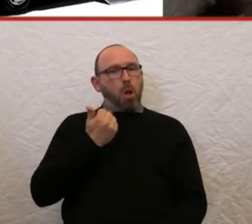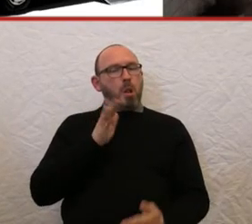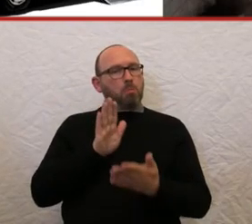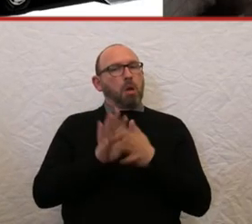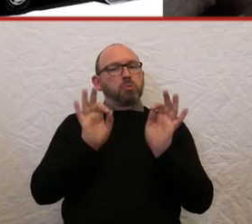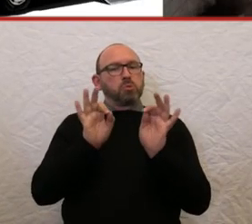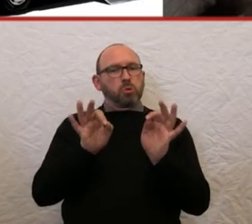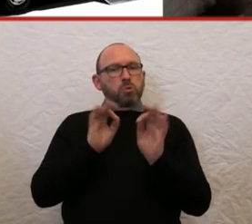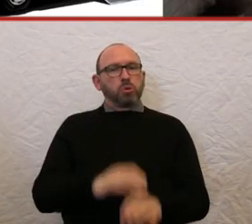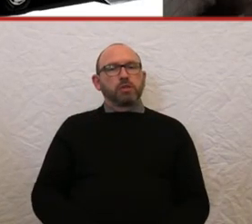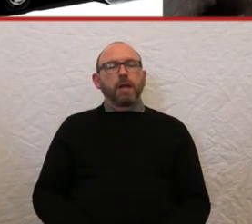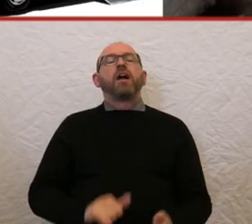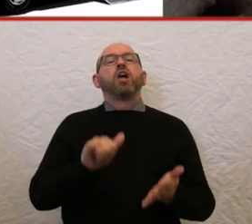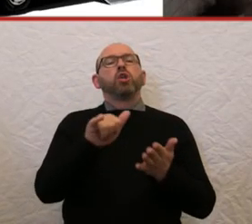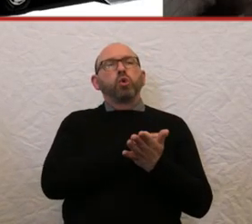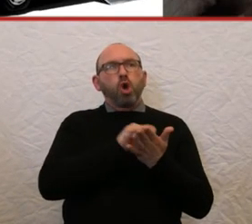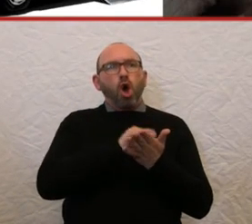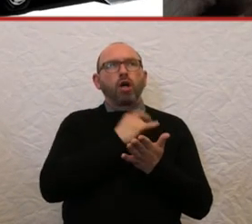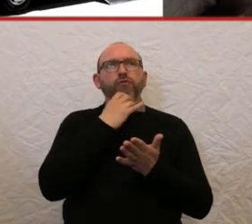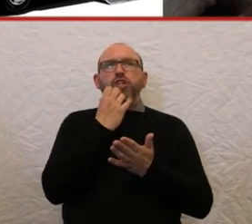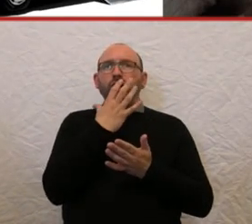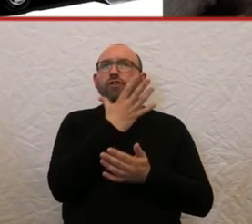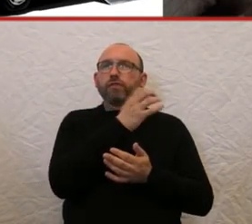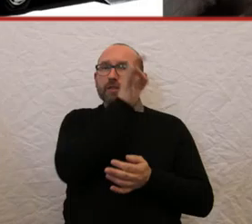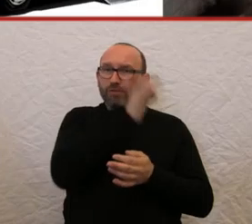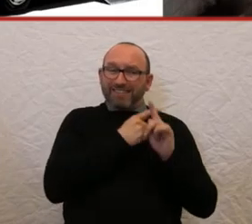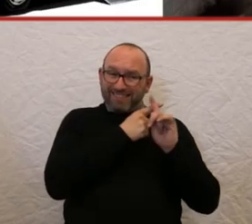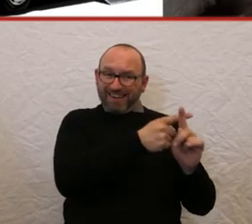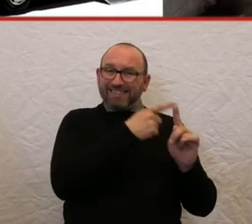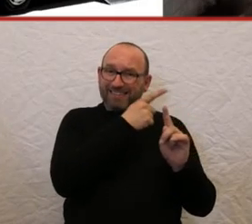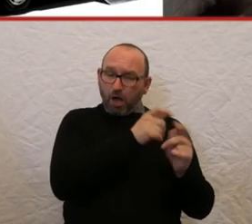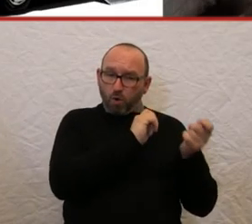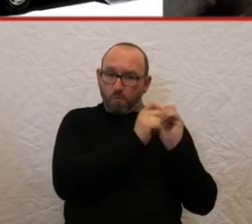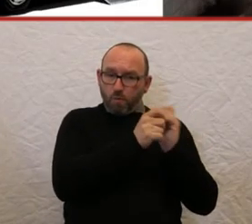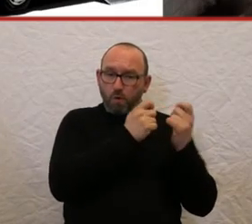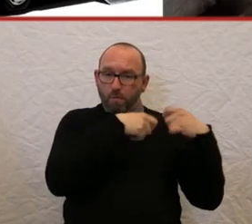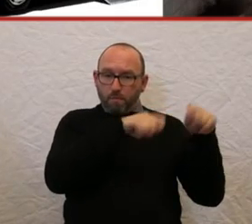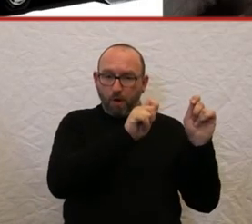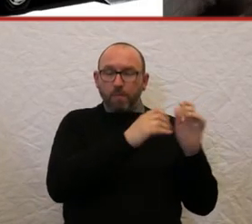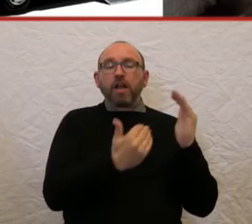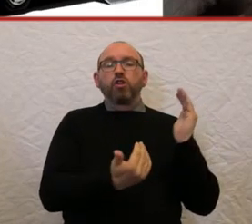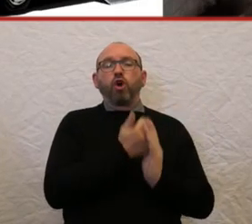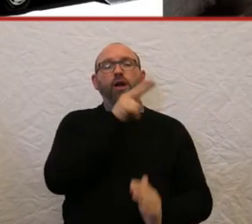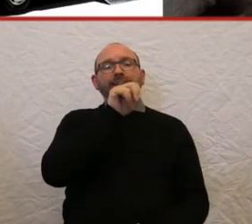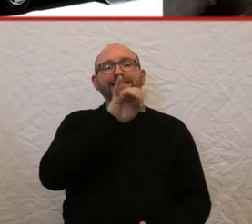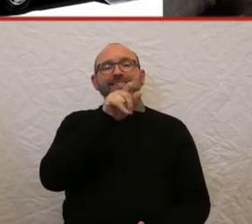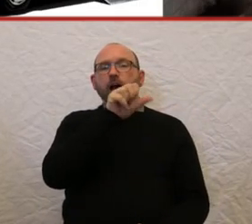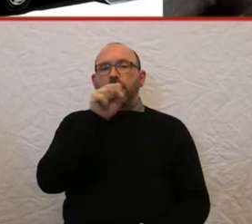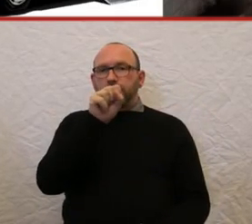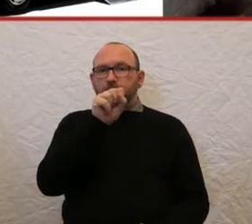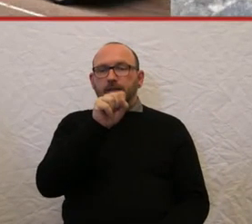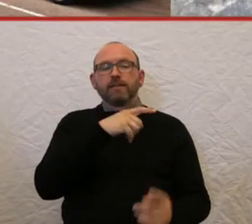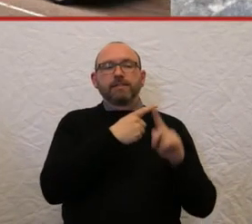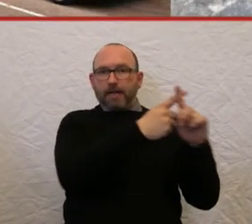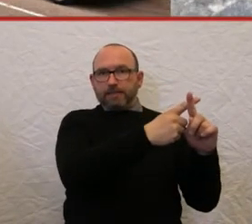New York will jetzt auch 50% seiner Taxen barrierefrei gestalten mit den neuen Nissan Taxis und ich habe in Deutschland